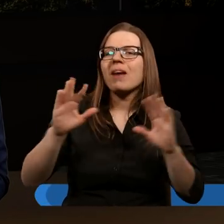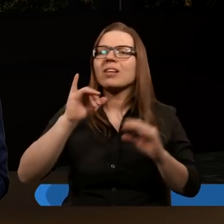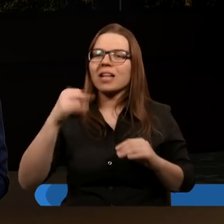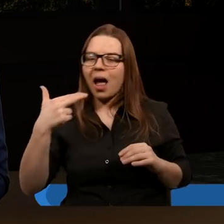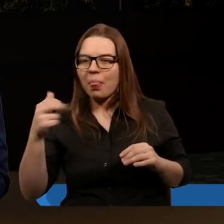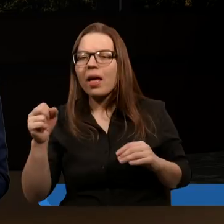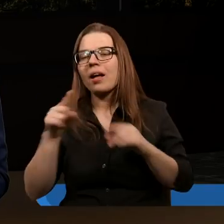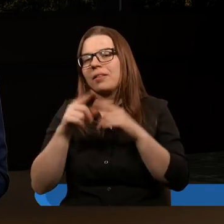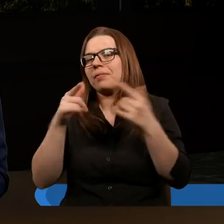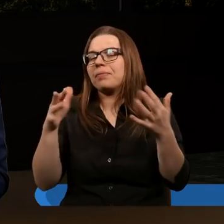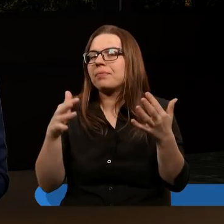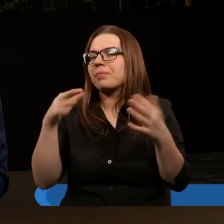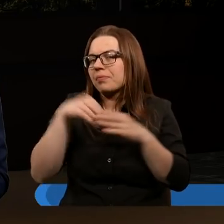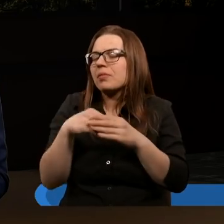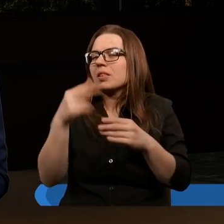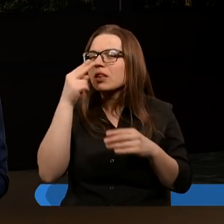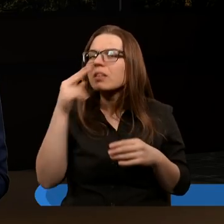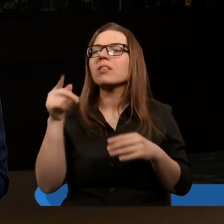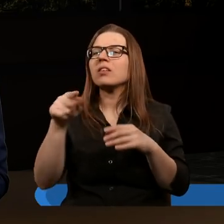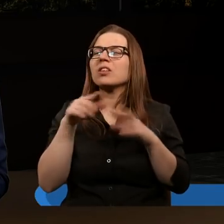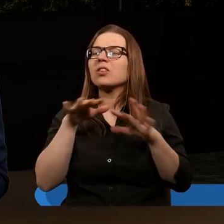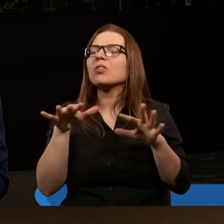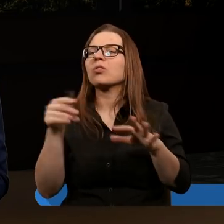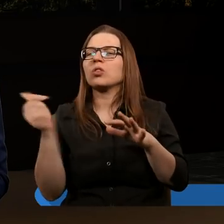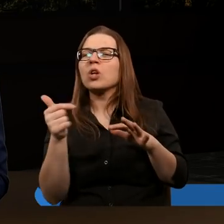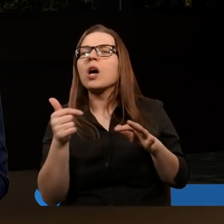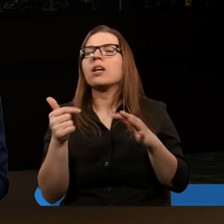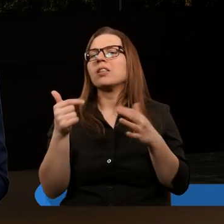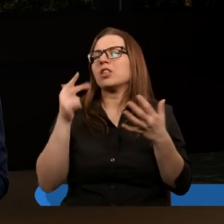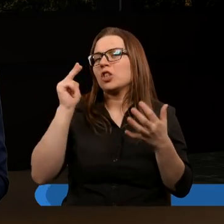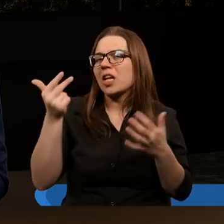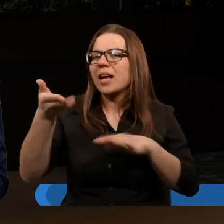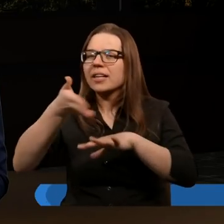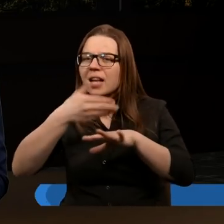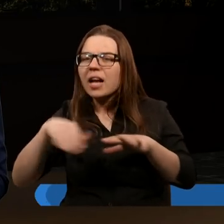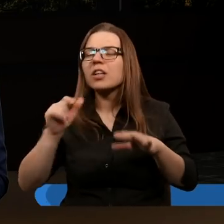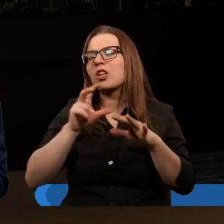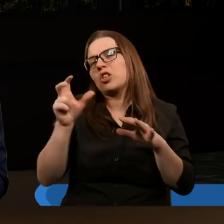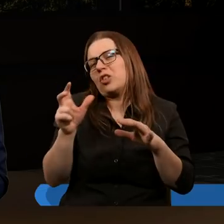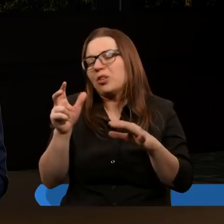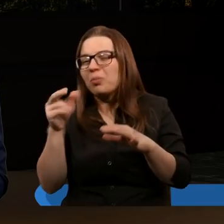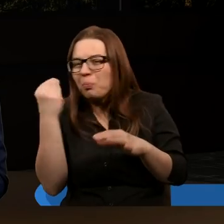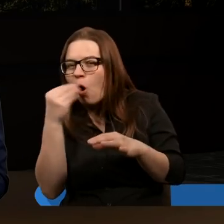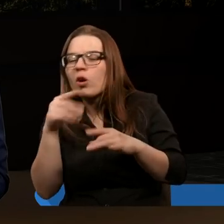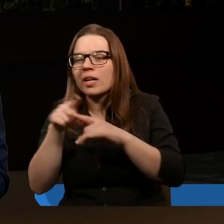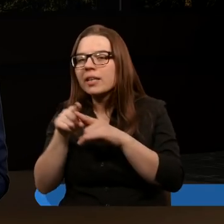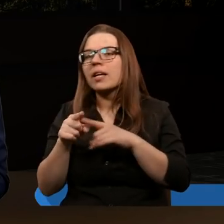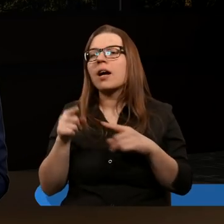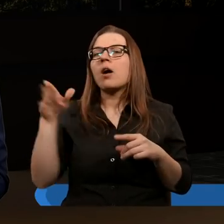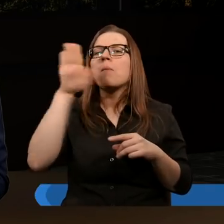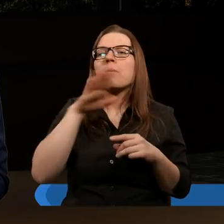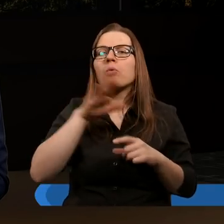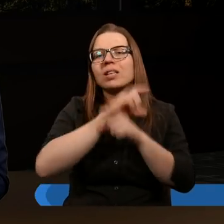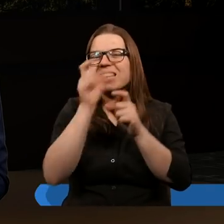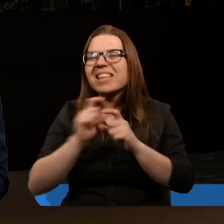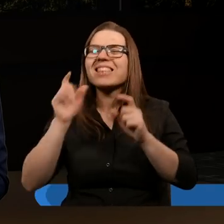trąb, gdzie też pewne rzeczy dotyczą już z kolei trzeciej części ziemi albo trzeciej części morza. Bóg